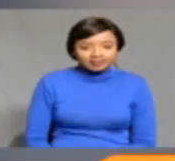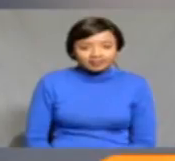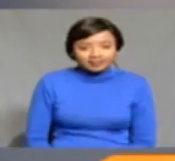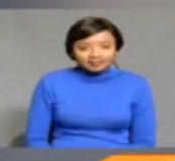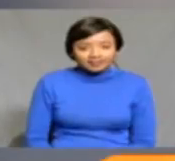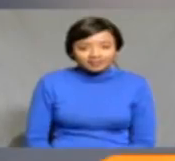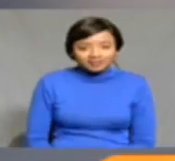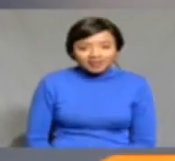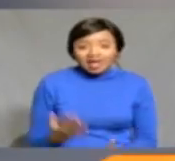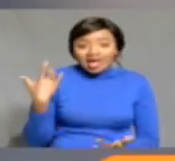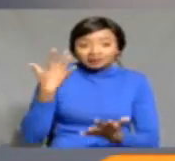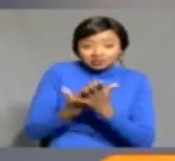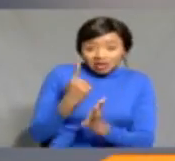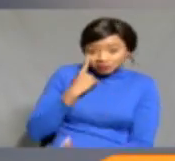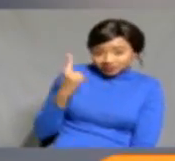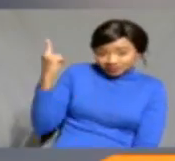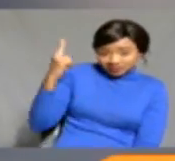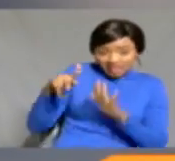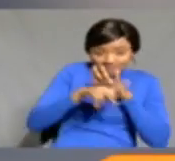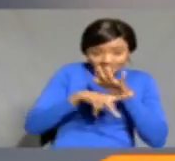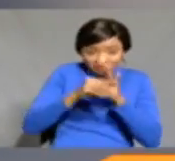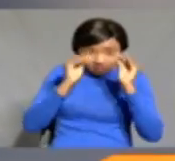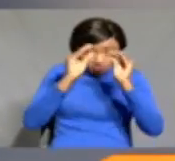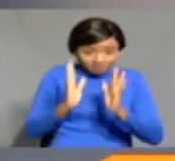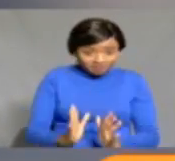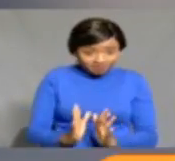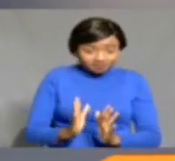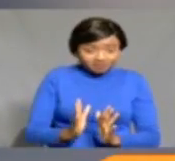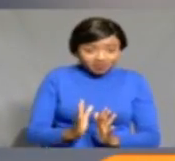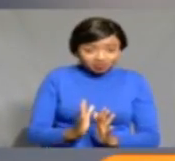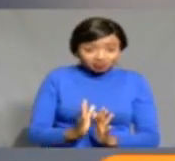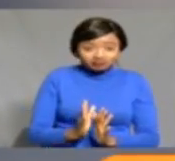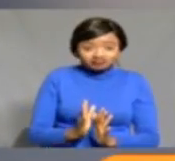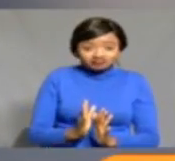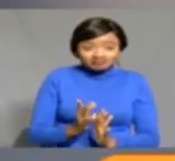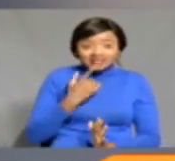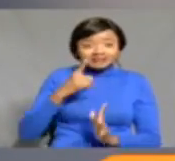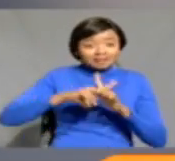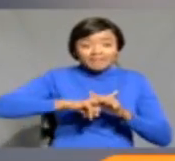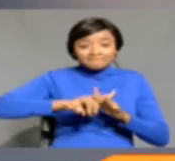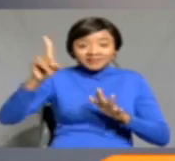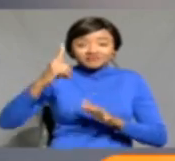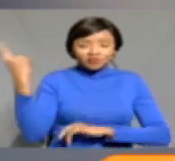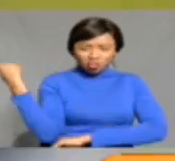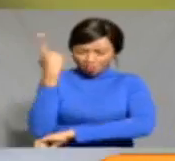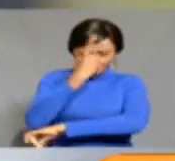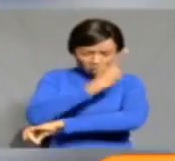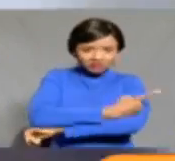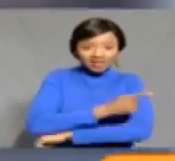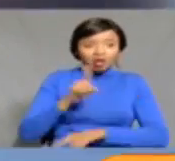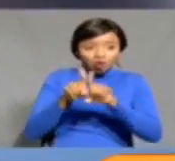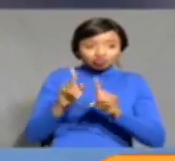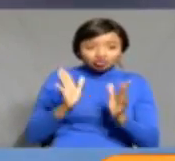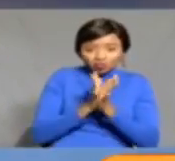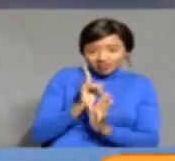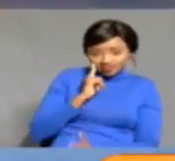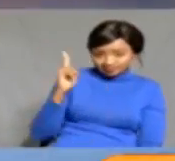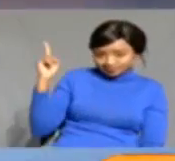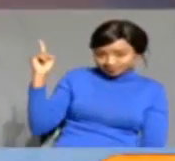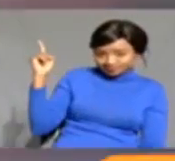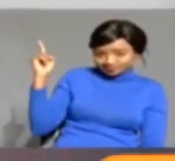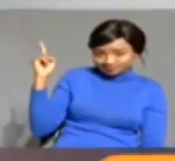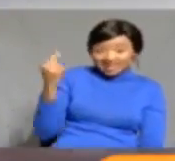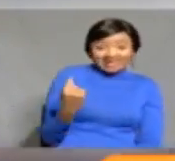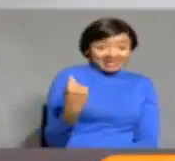Kufikia sasa mwalimu mkuu wa shule ya Kameji, Alfred Michael, anaripotio kutoweka kwa siku nzima pamoja na Yasion Ombado ambayo